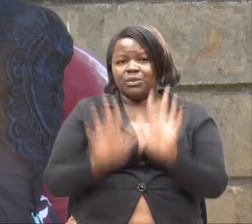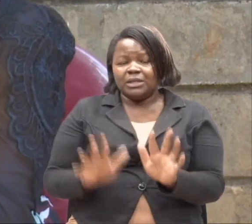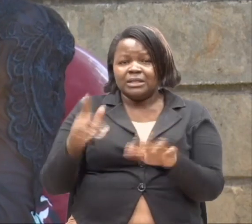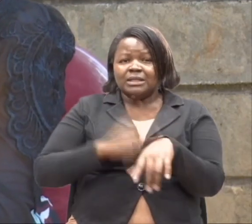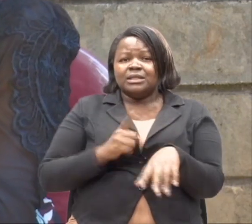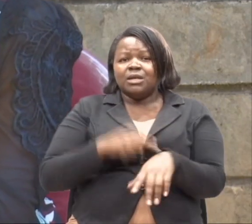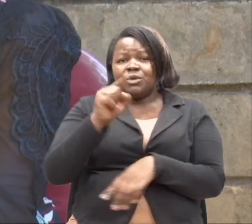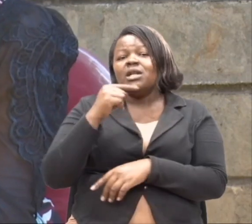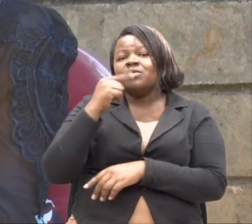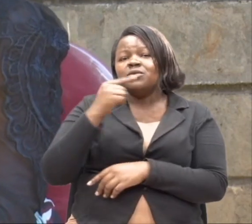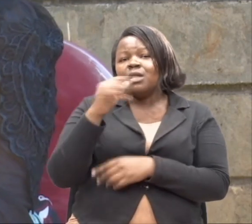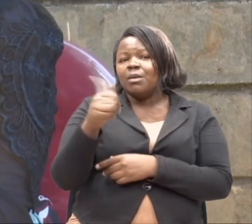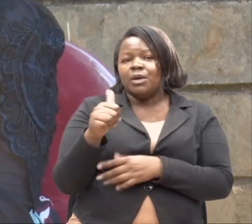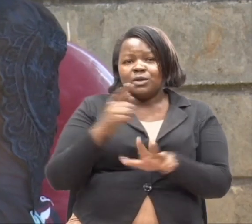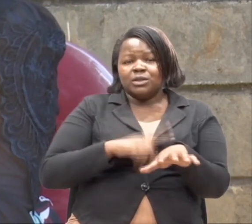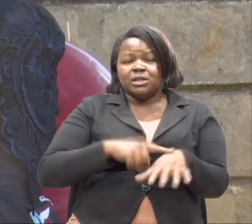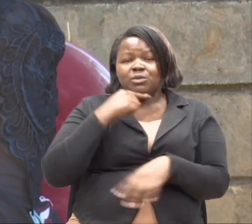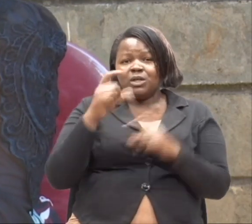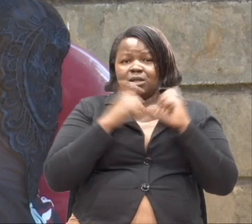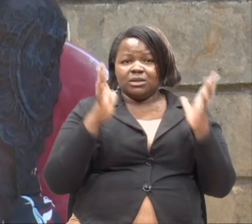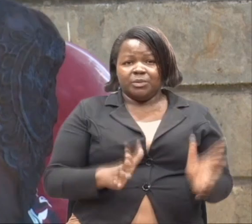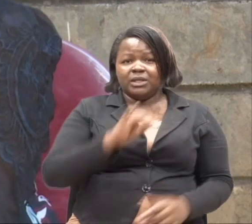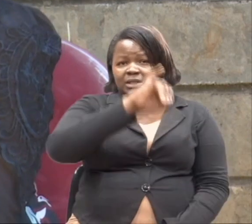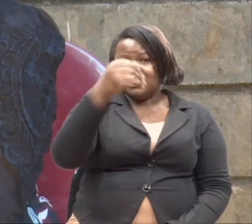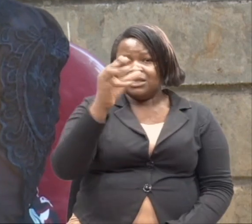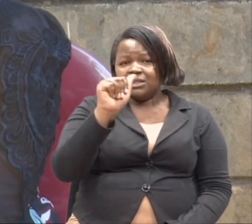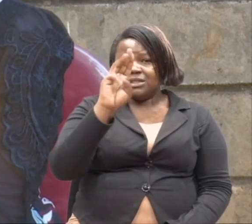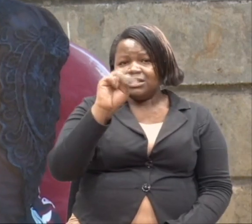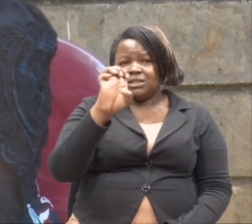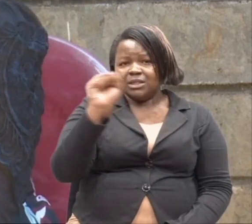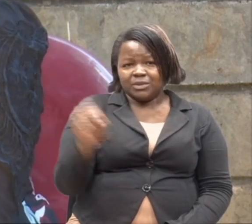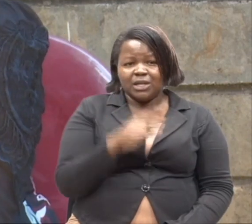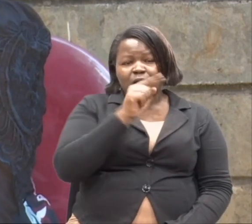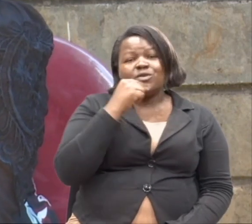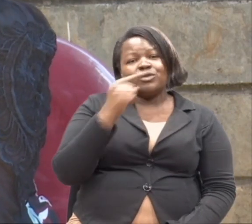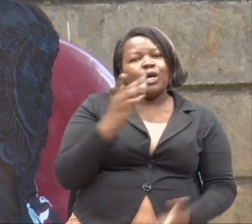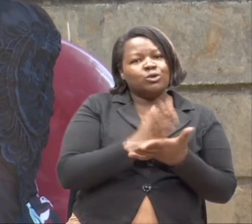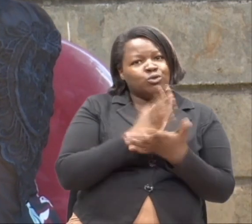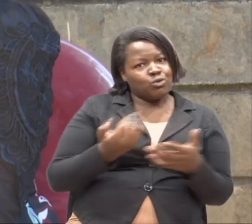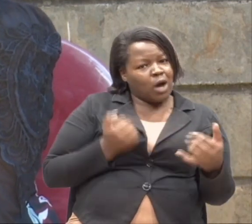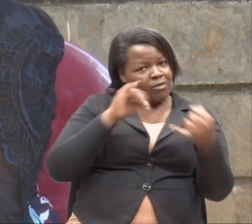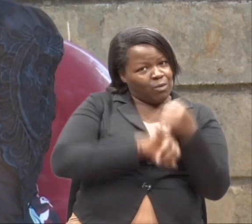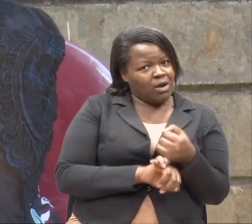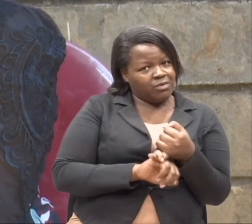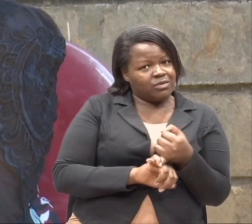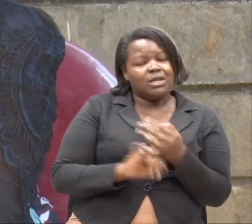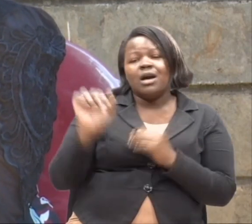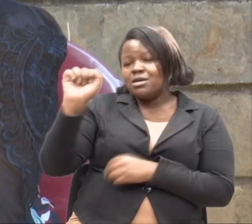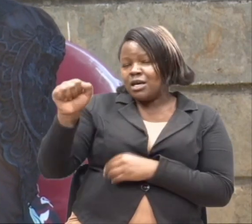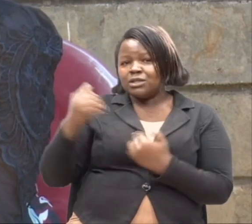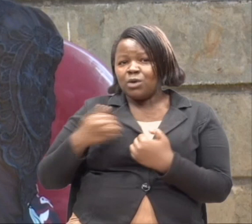ulipo kuna sema kuhusu mchungaji jems. Ama umetaje kuwa unamuke. Ninamuke. Unafamilia.